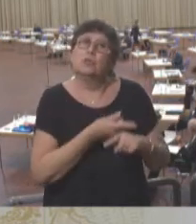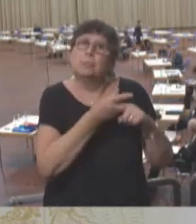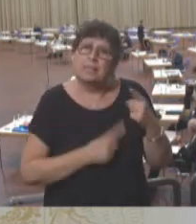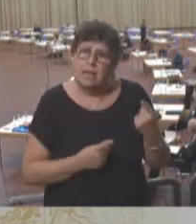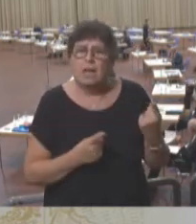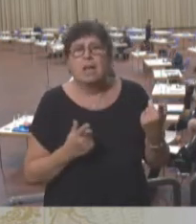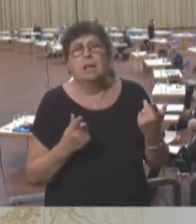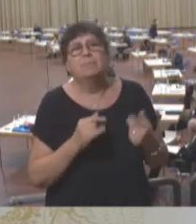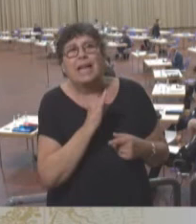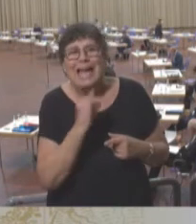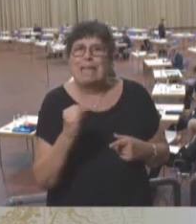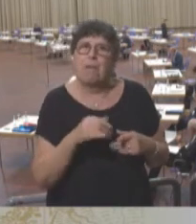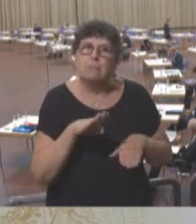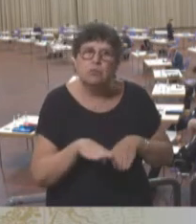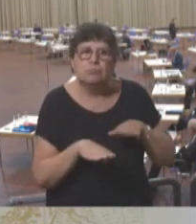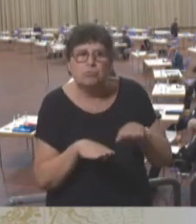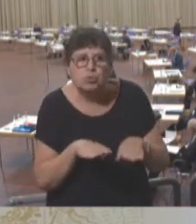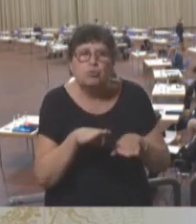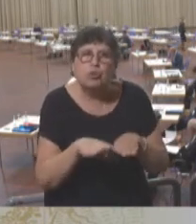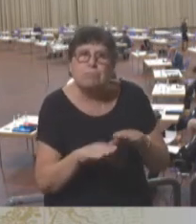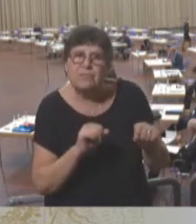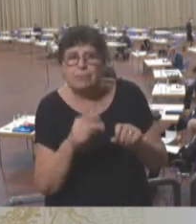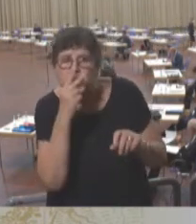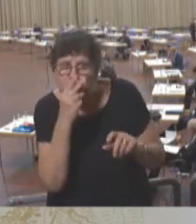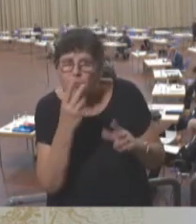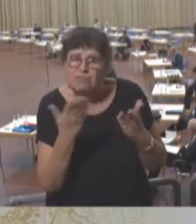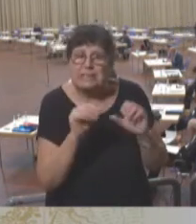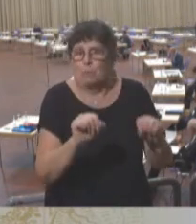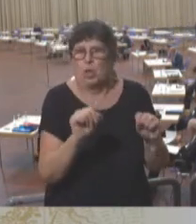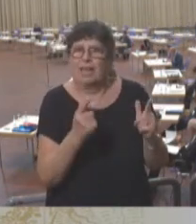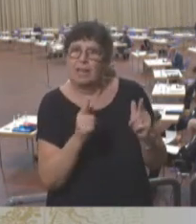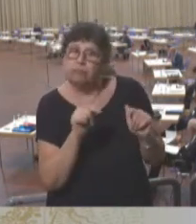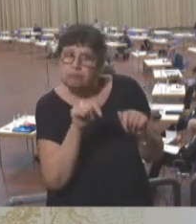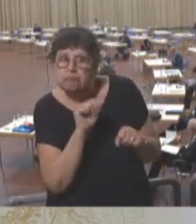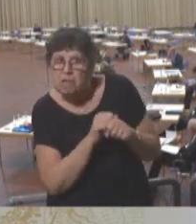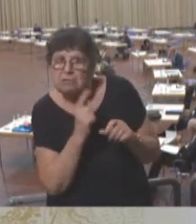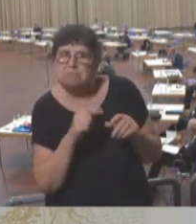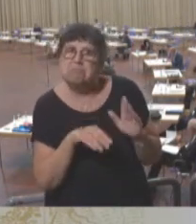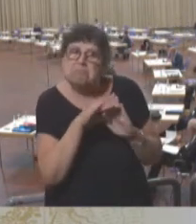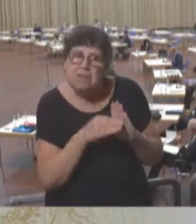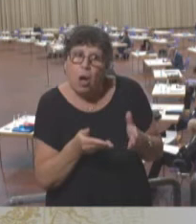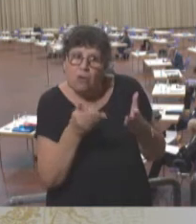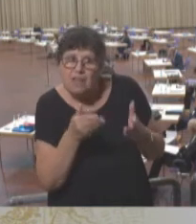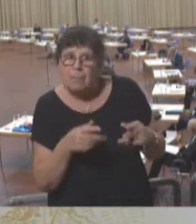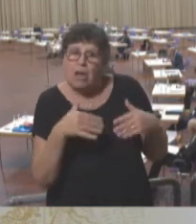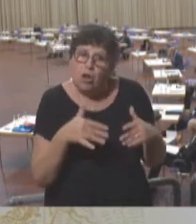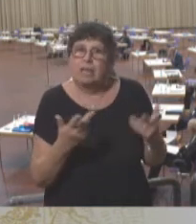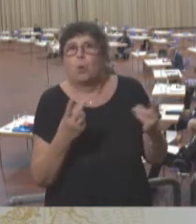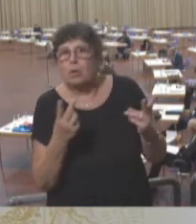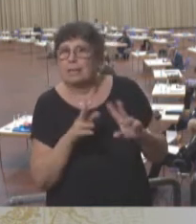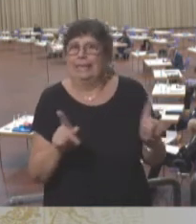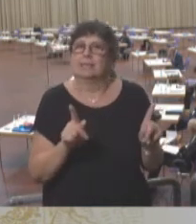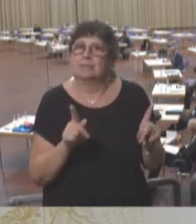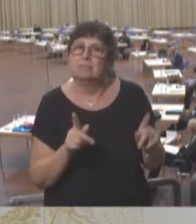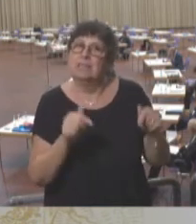immer in Schritten bewegen und schauen, was möglich ist. wenn man jetzt gerade die Verordnung sich anguckt, die jetzt nochmal auf den Tisch gekommen ist,